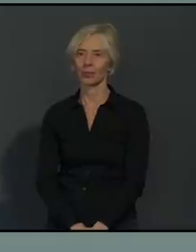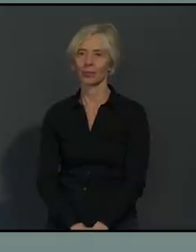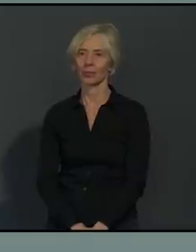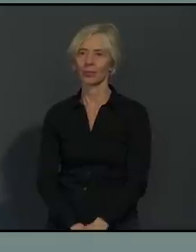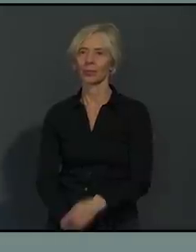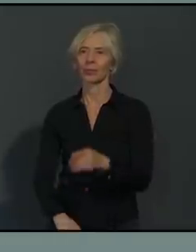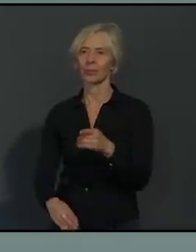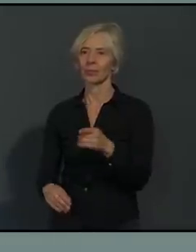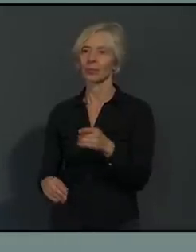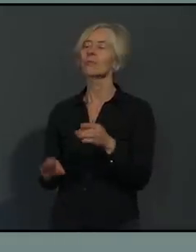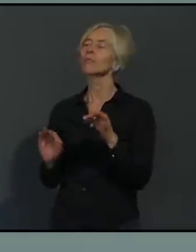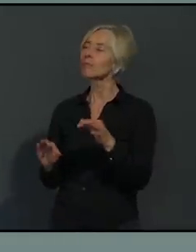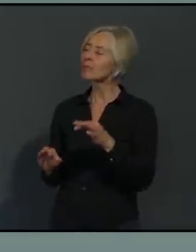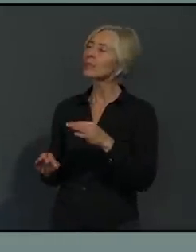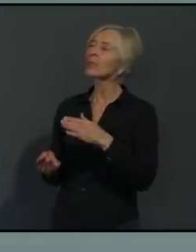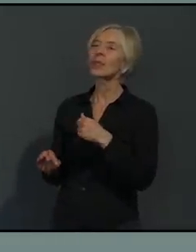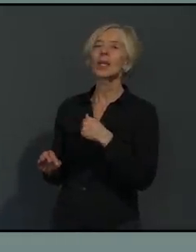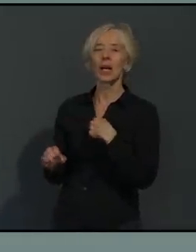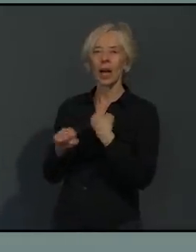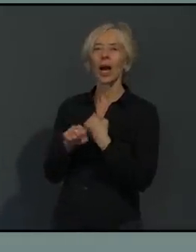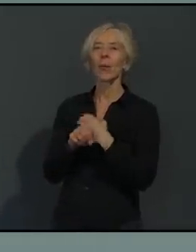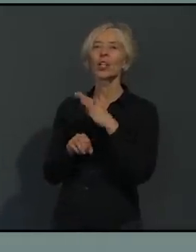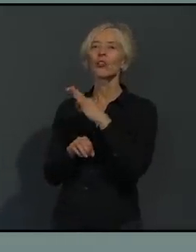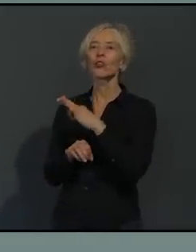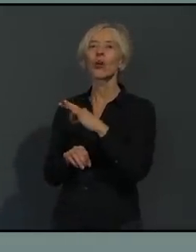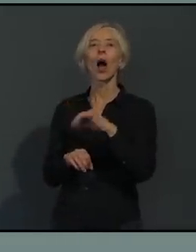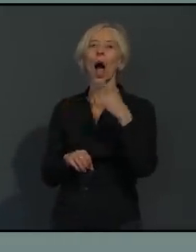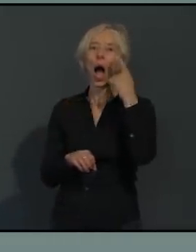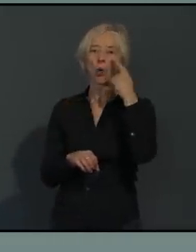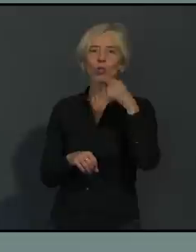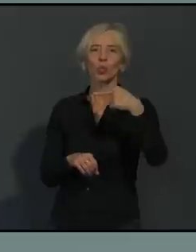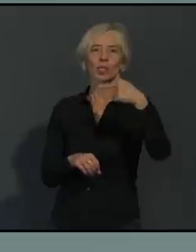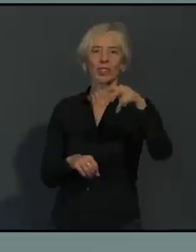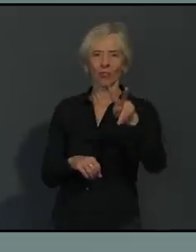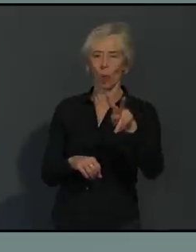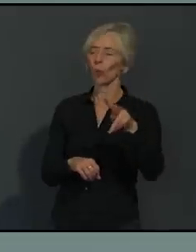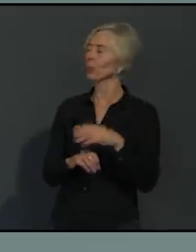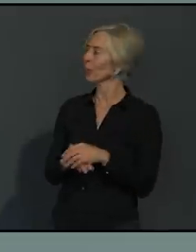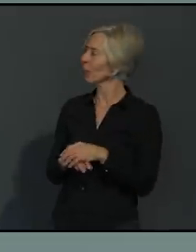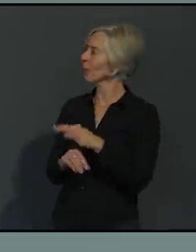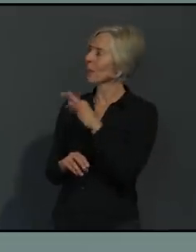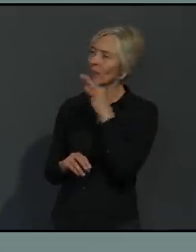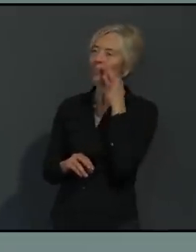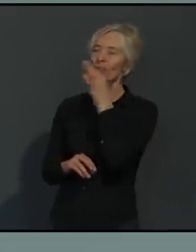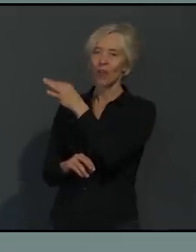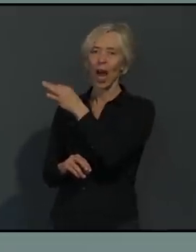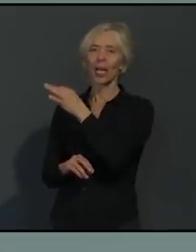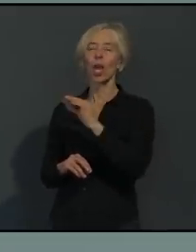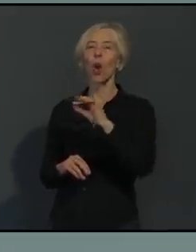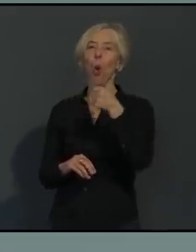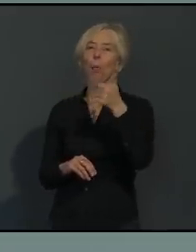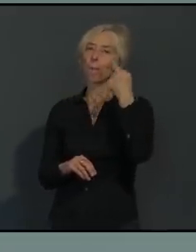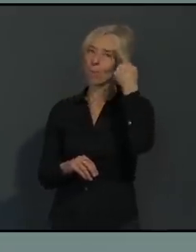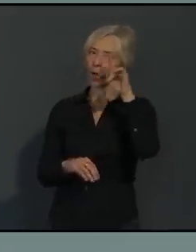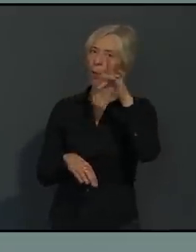Wildfeuer von ATV. Eine erste Frage an die Oberbürgermeisterin. Wenn es um die Kontaktbeschränkungen geht, jetzt innerhalb von der Familie,